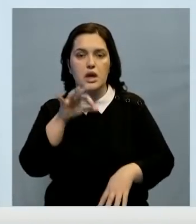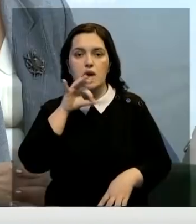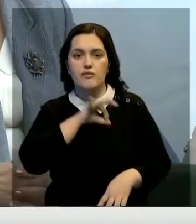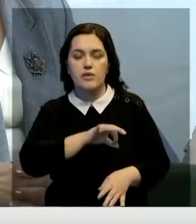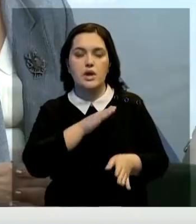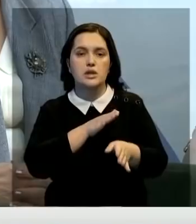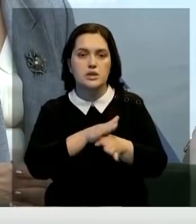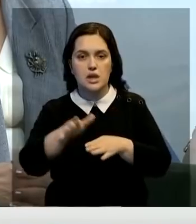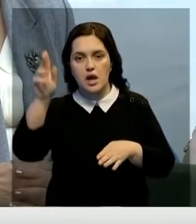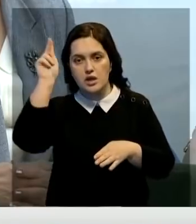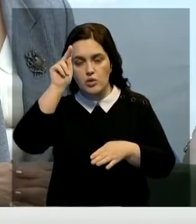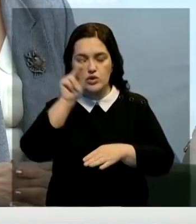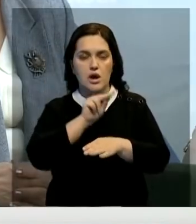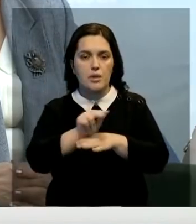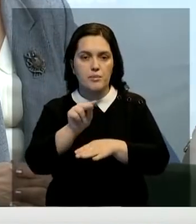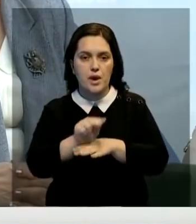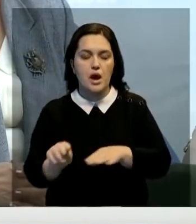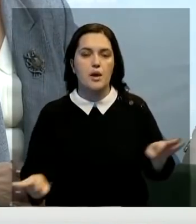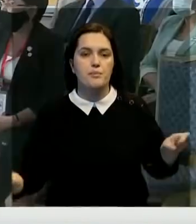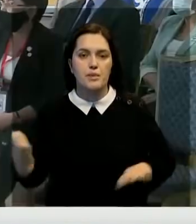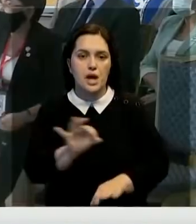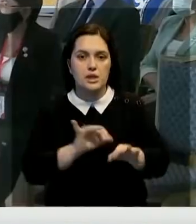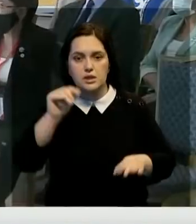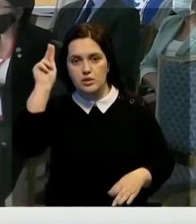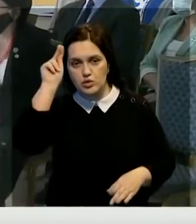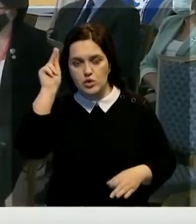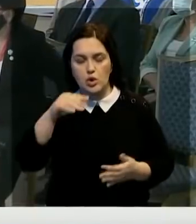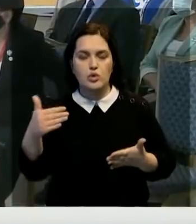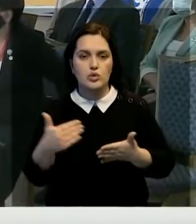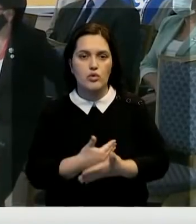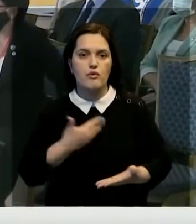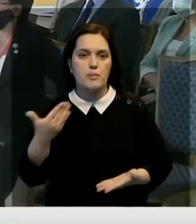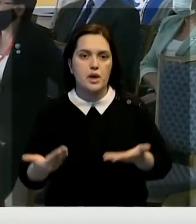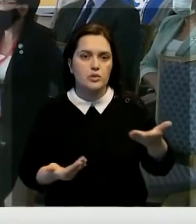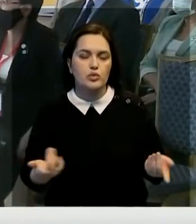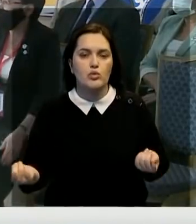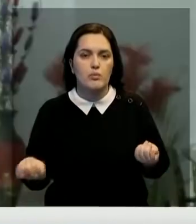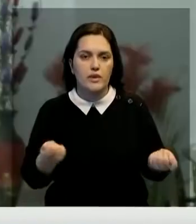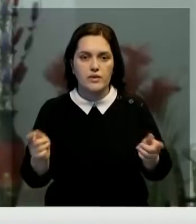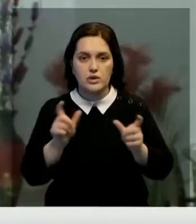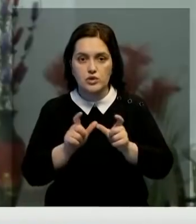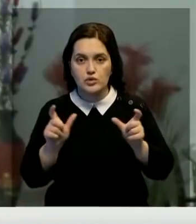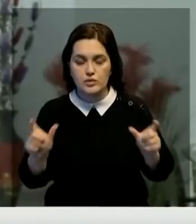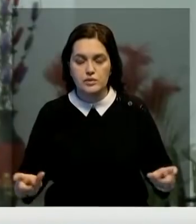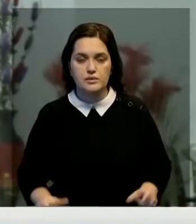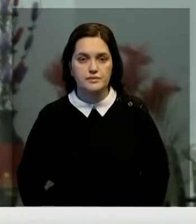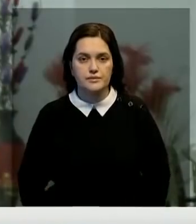реализуемых научно-образовательных проектов и изучали новые подходы управления школой. Как